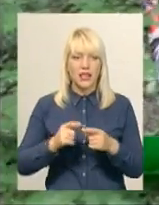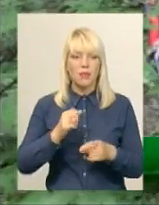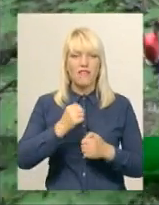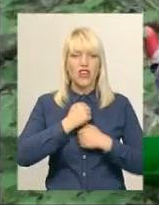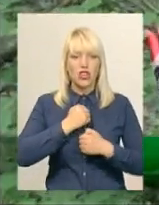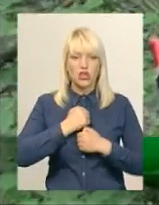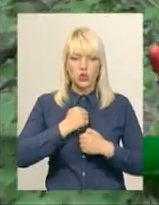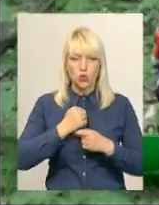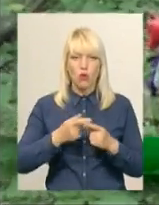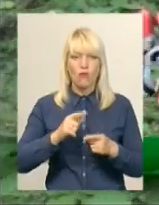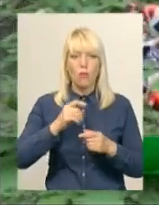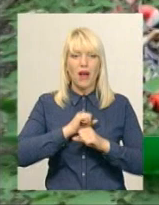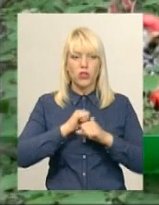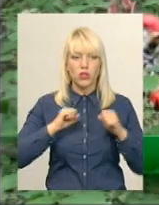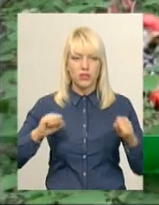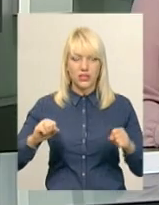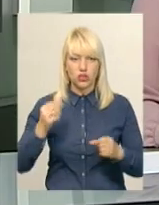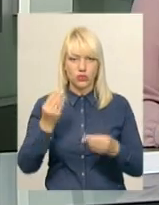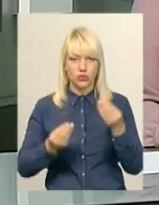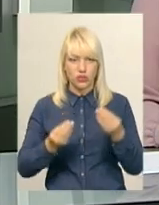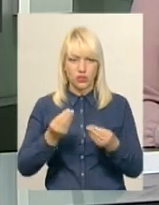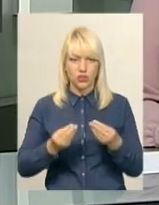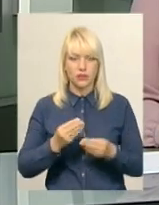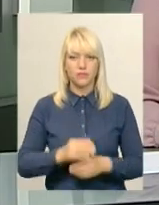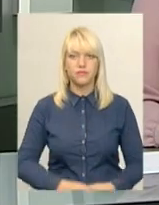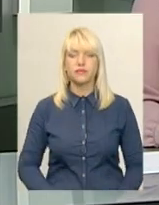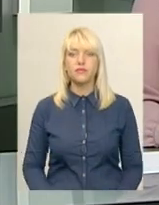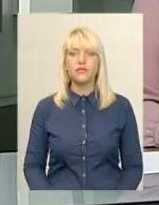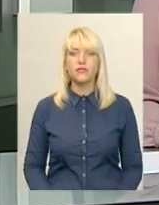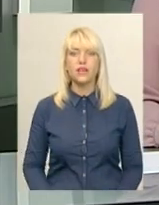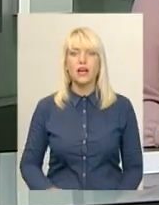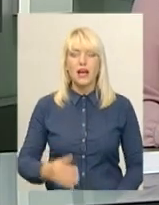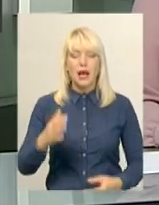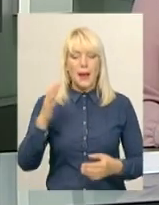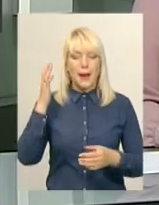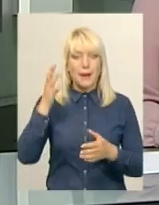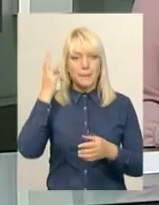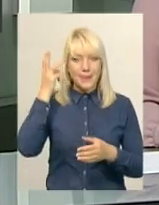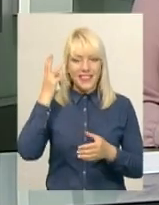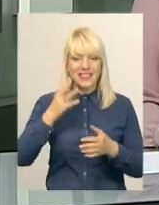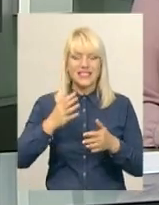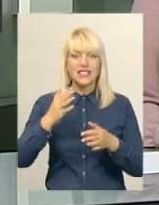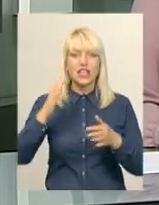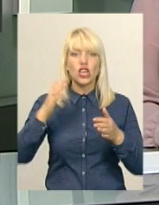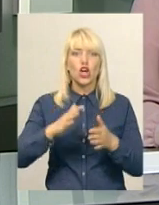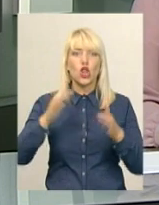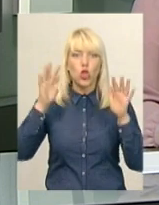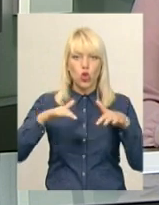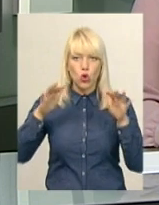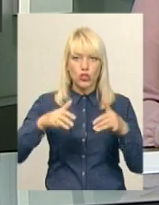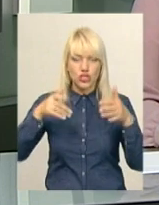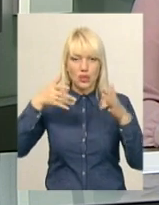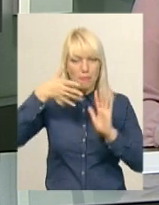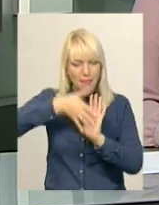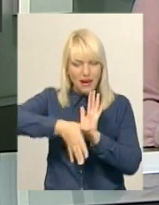триватиме у Вовковинцях Дережнянського району. Хмельницькі дощеприймальники забиті корінням дерев. І це одна із причин